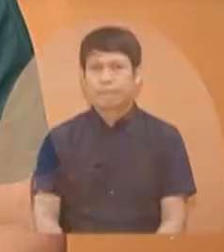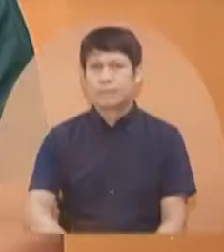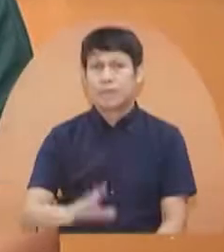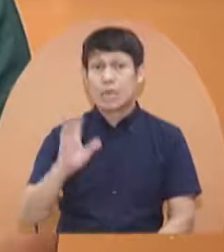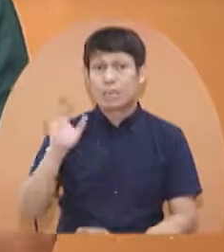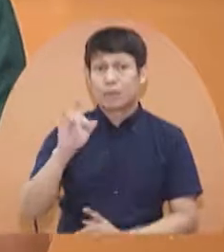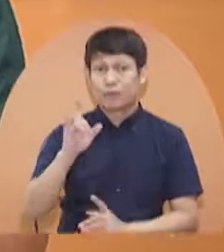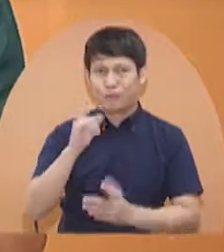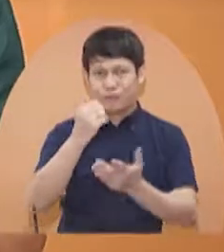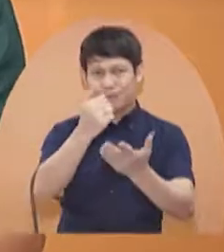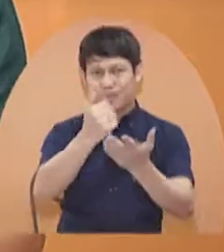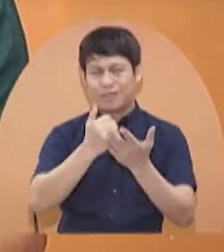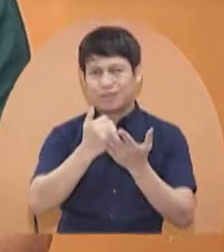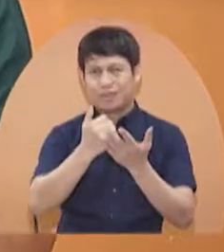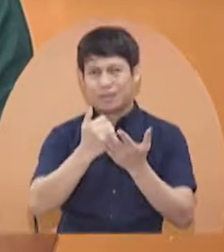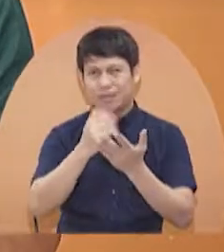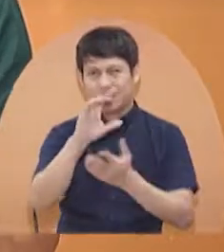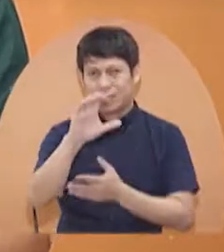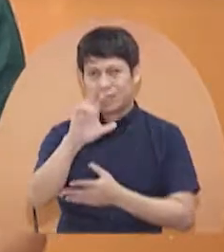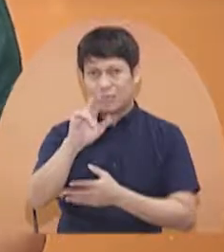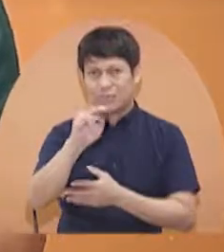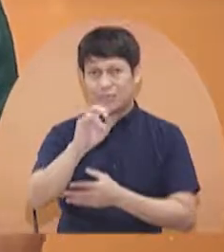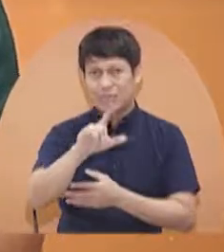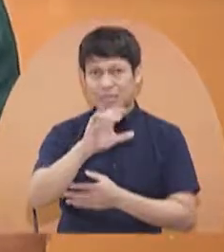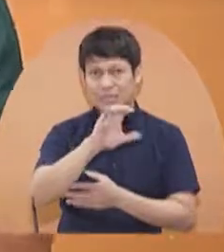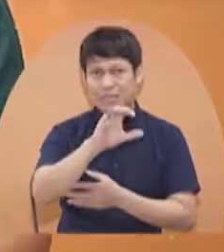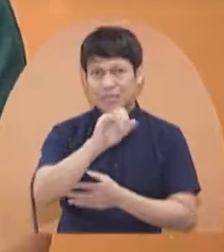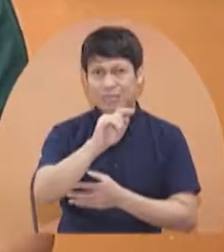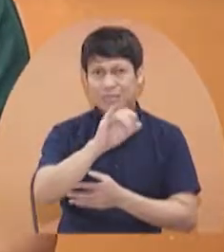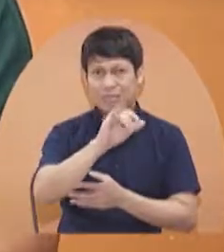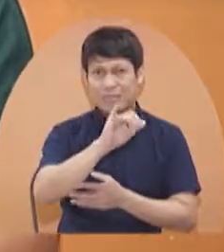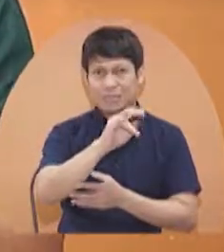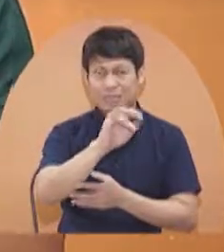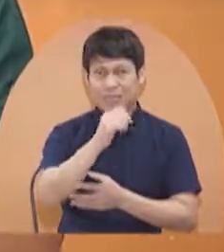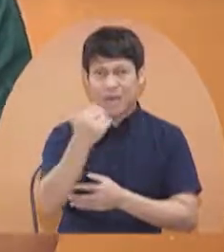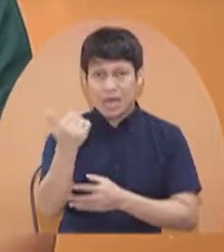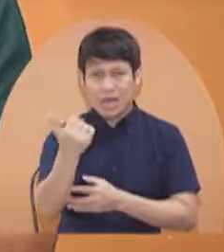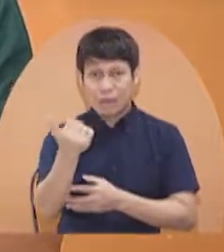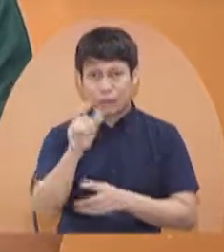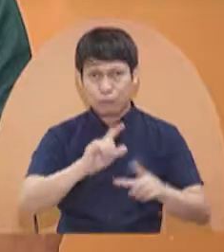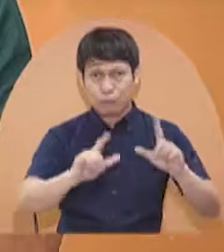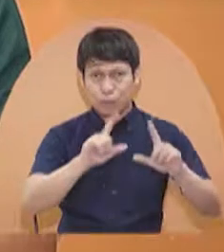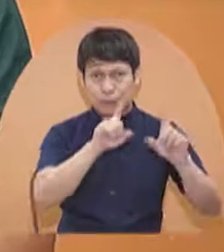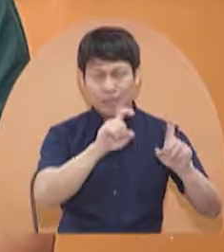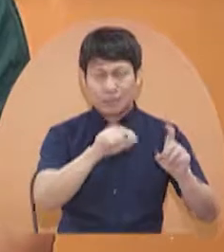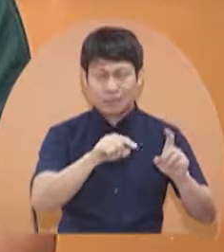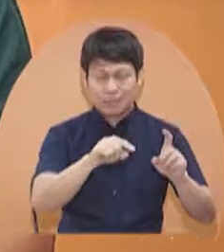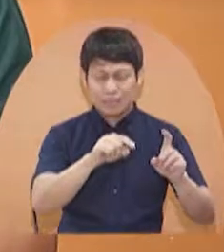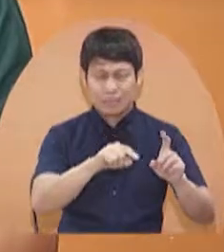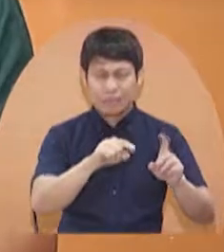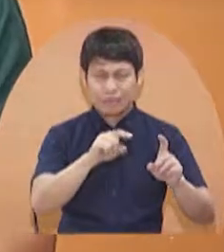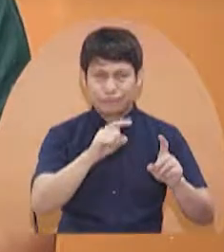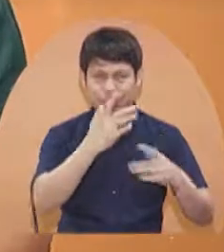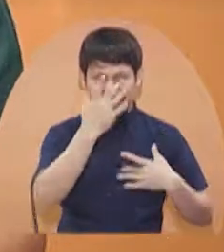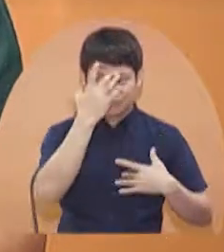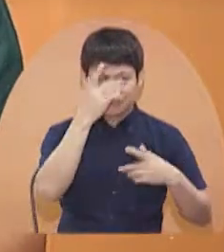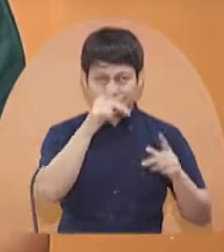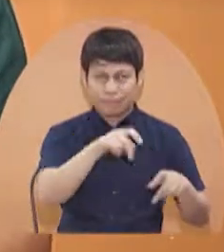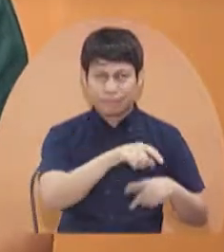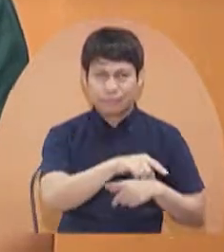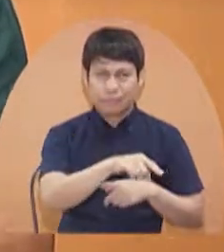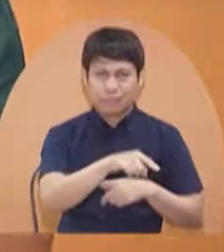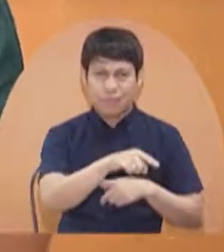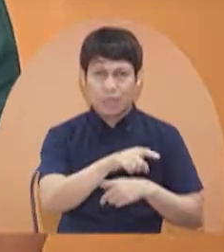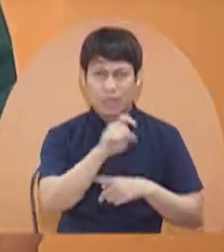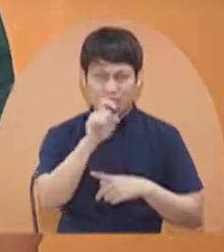na wabantulungan natin sa cranial CT scan at iba pang mga laboratory test ang ating pasyente.